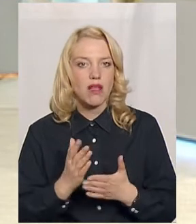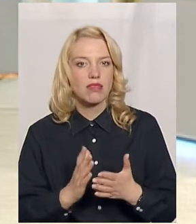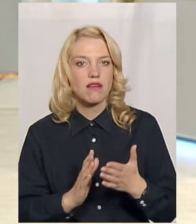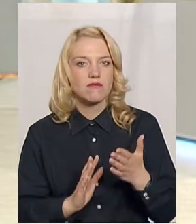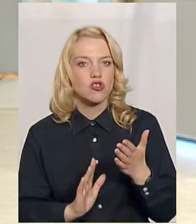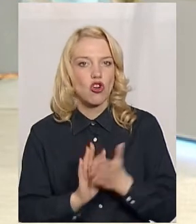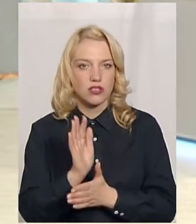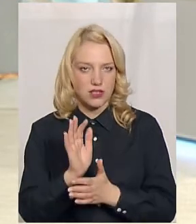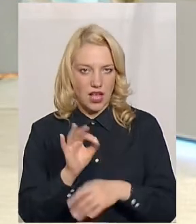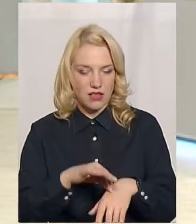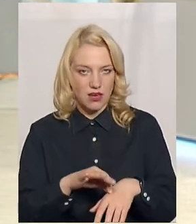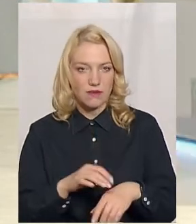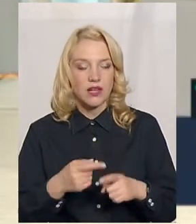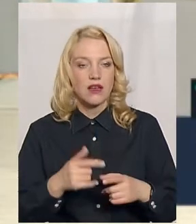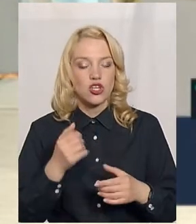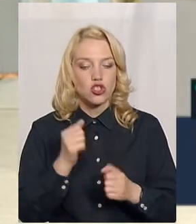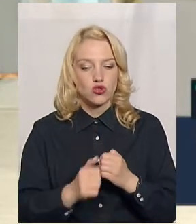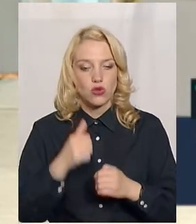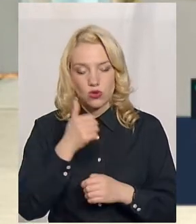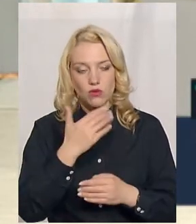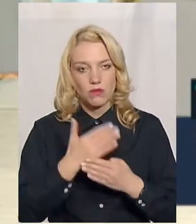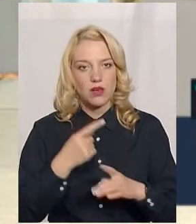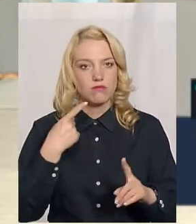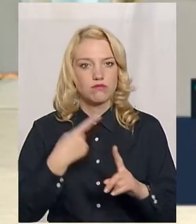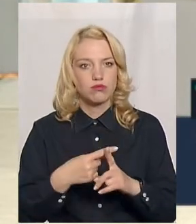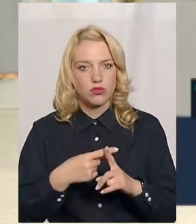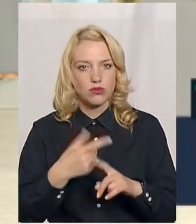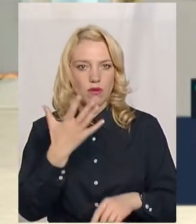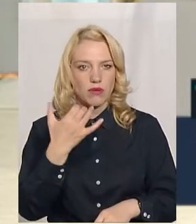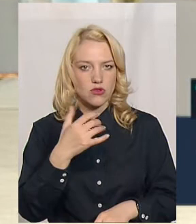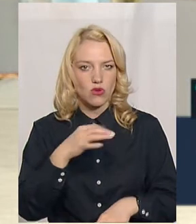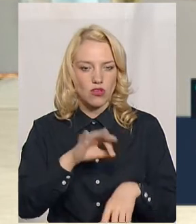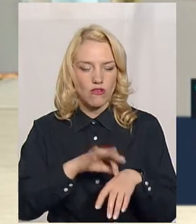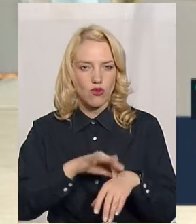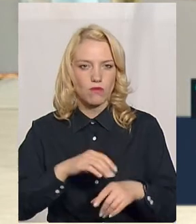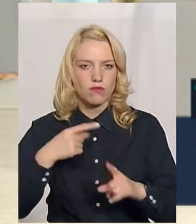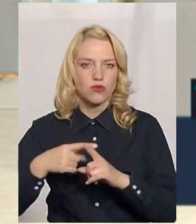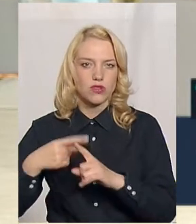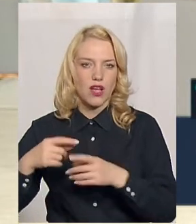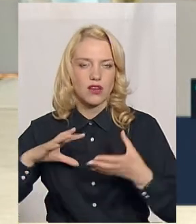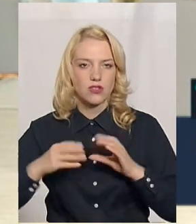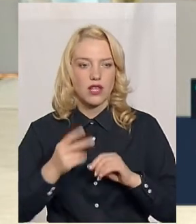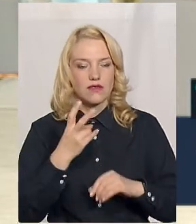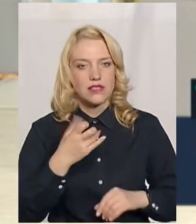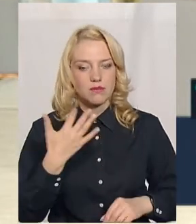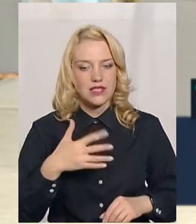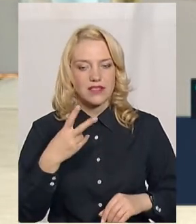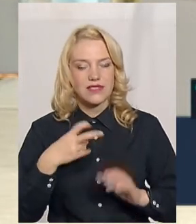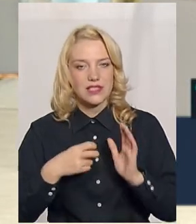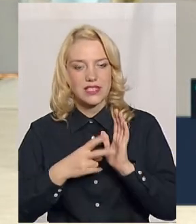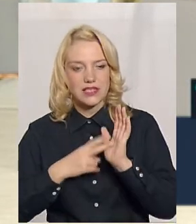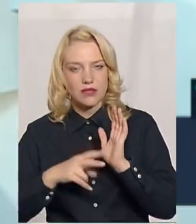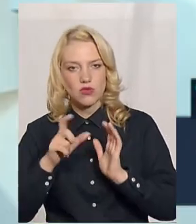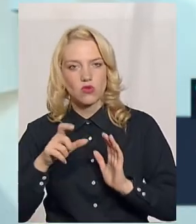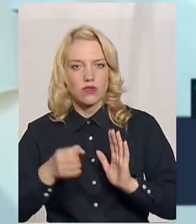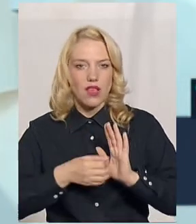Щороку ми маємо близько 500 позитивних результатів і 250-270 осіб ми ставимо на